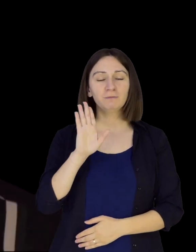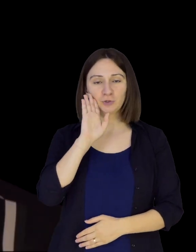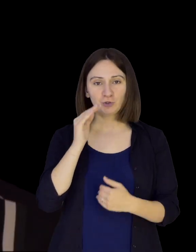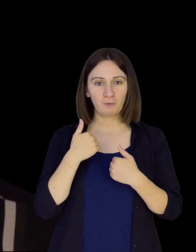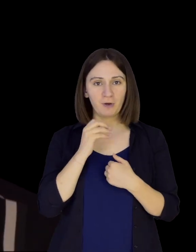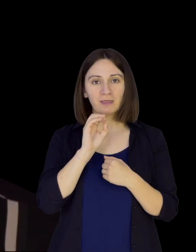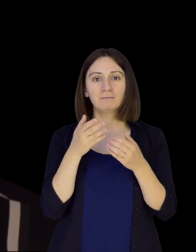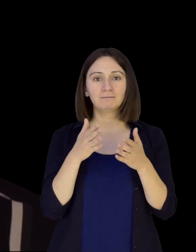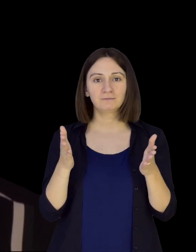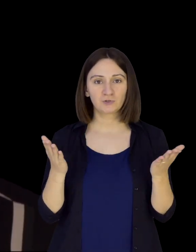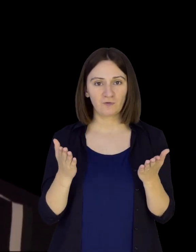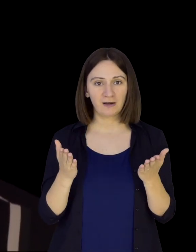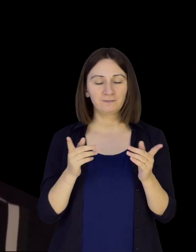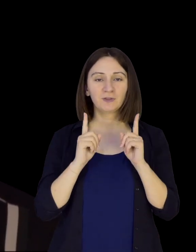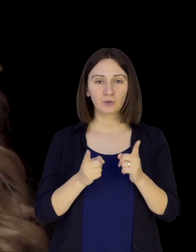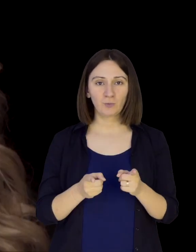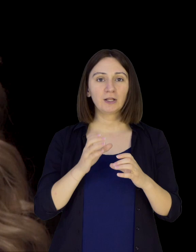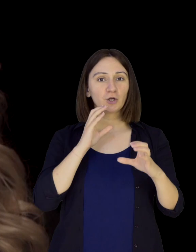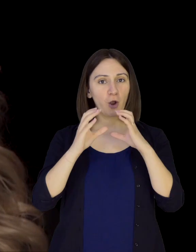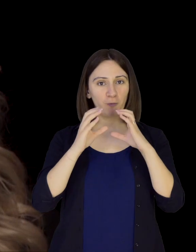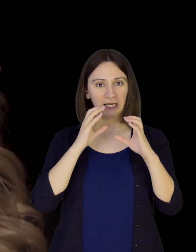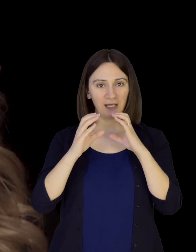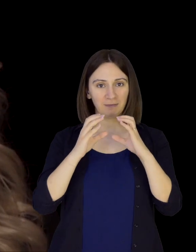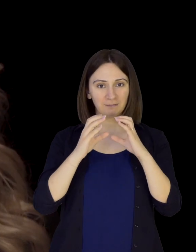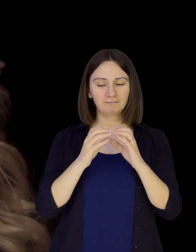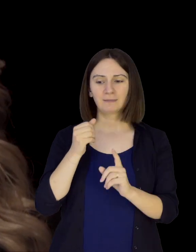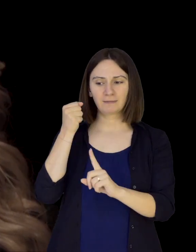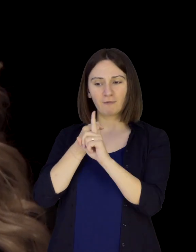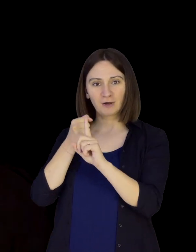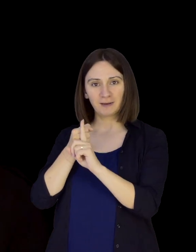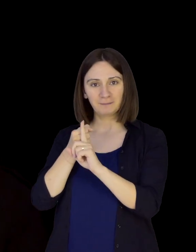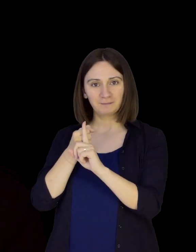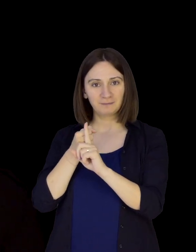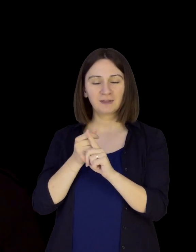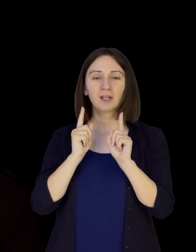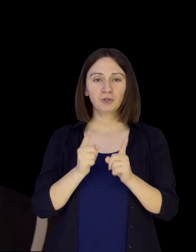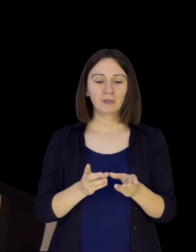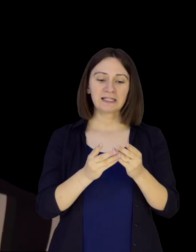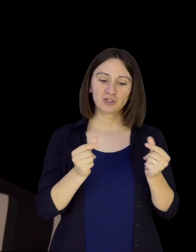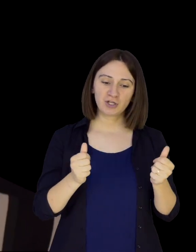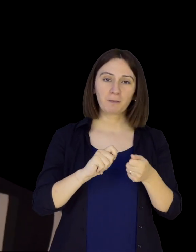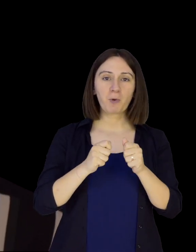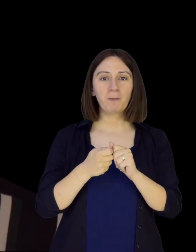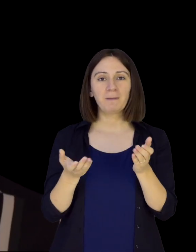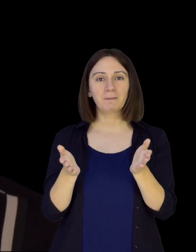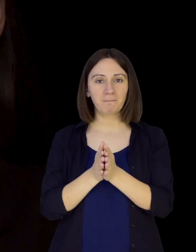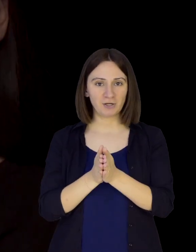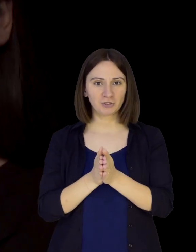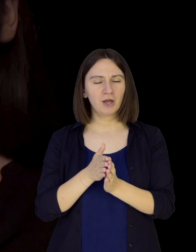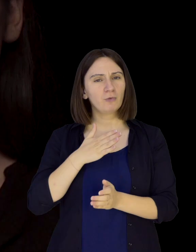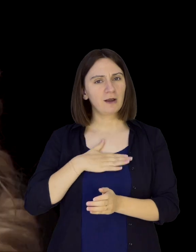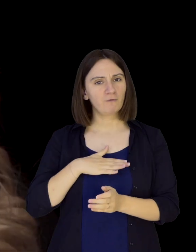zëri. Prandaj, duam të organizohemi. Të kryojmë rjetët tona të komunikimit dhe advokimit. Të bëhemi bashkë për të